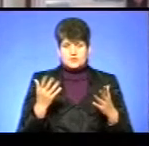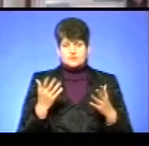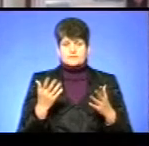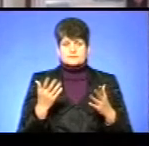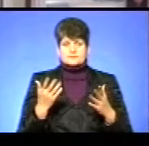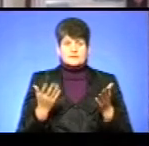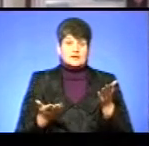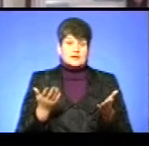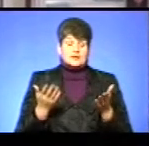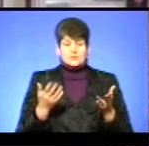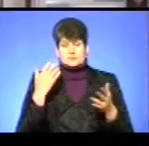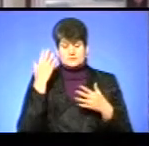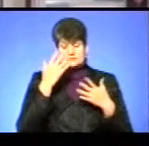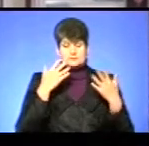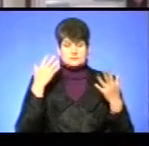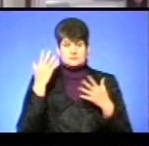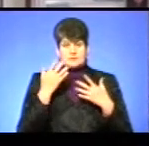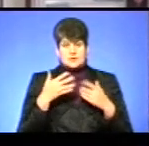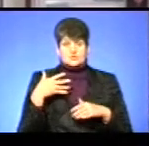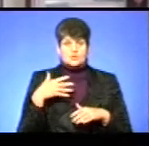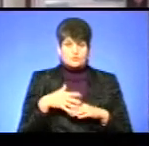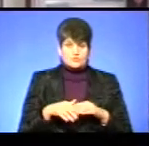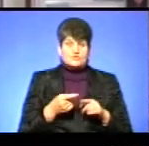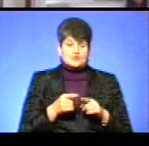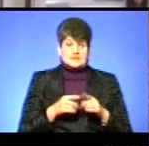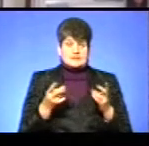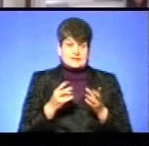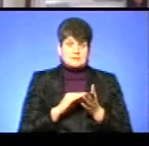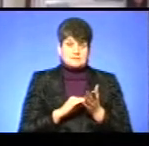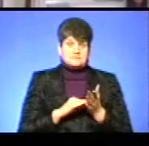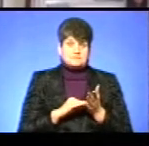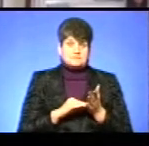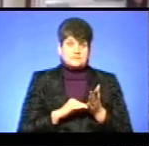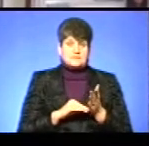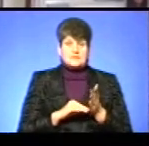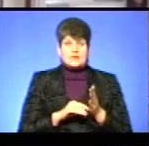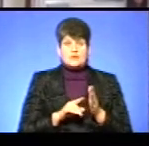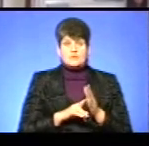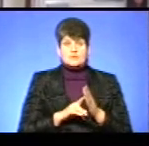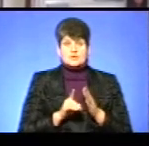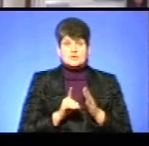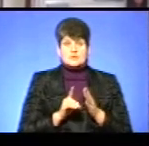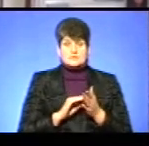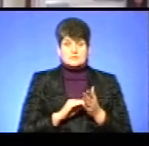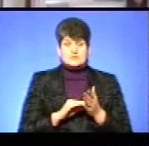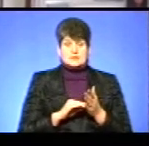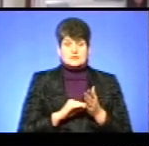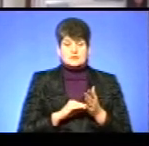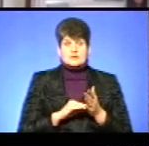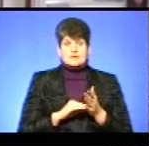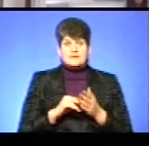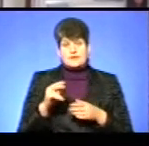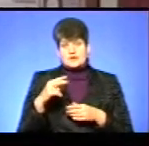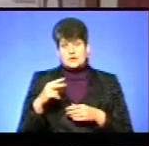Якось паморочилося в очах. Я зрозумів, що це треба якось відтворювати. Я почав рефлексувати. Мої рефлексії відображалися саме в